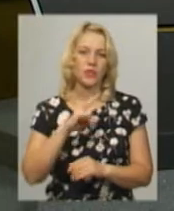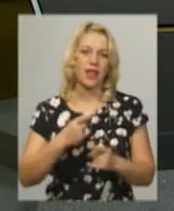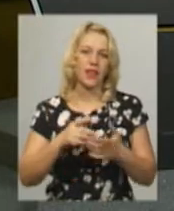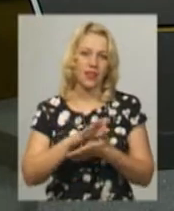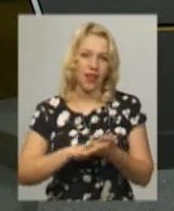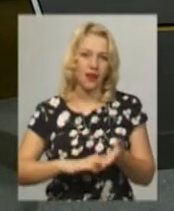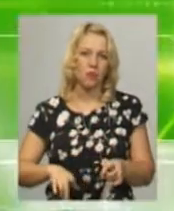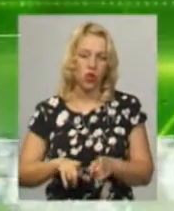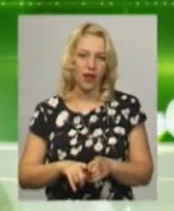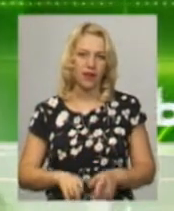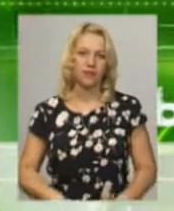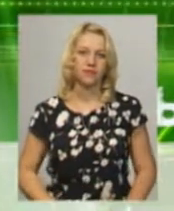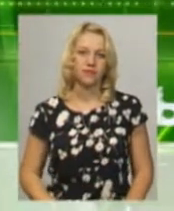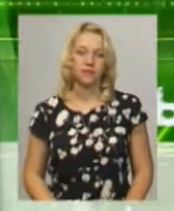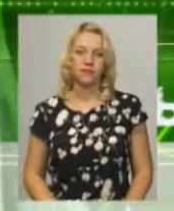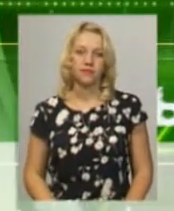таке.